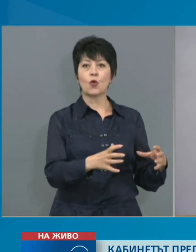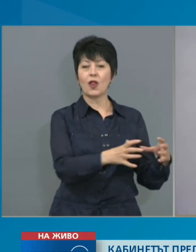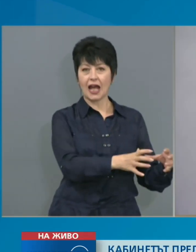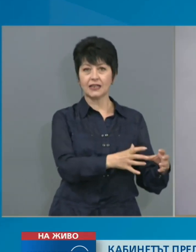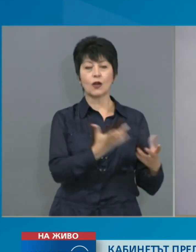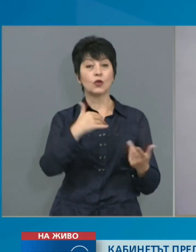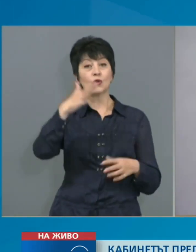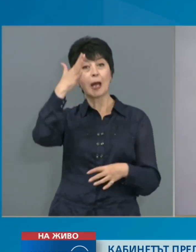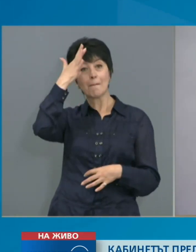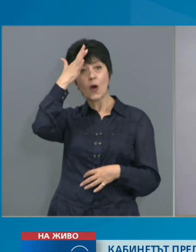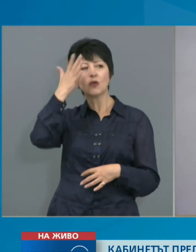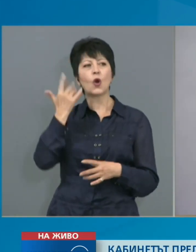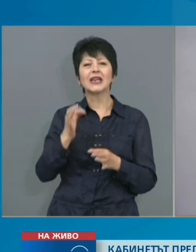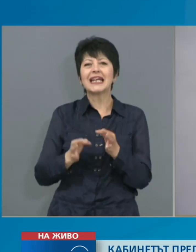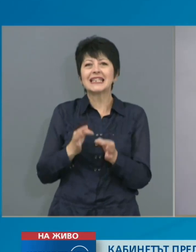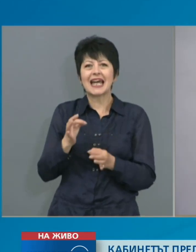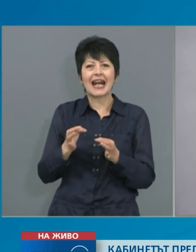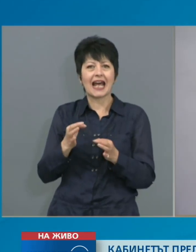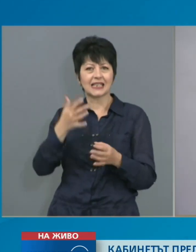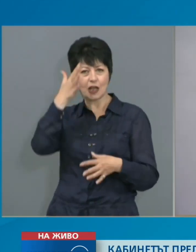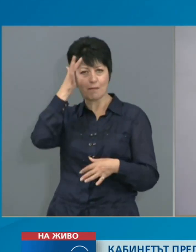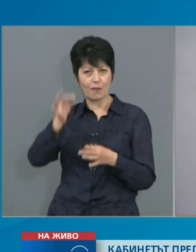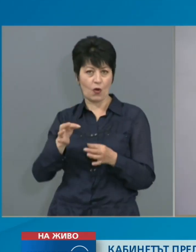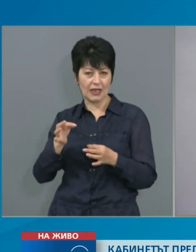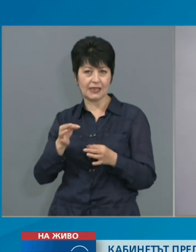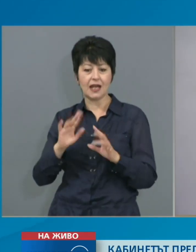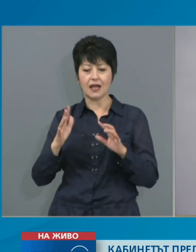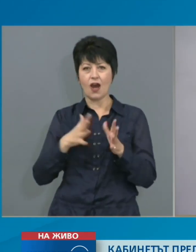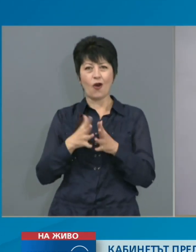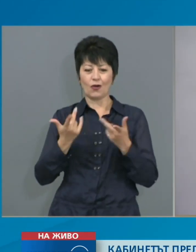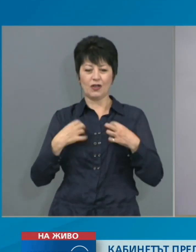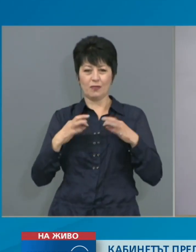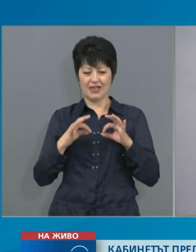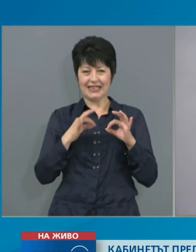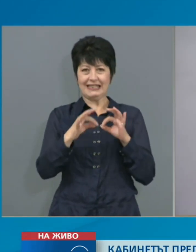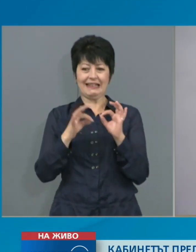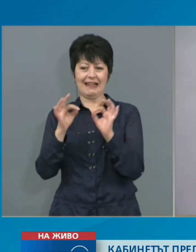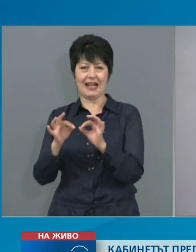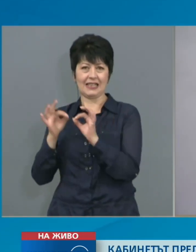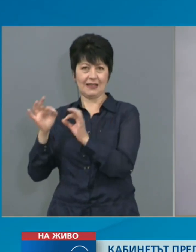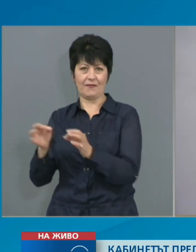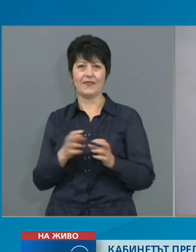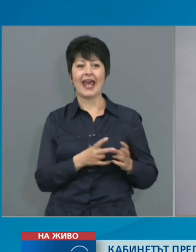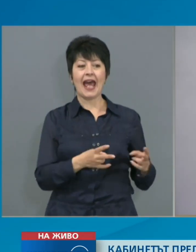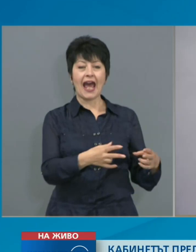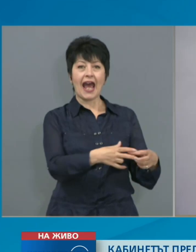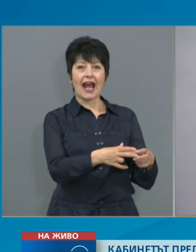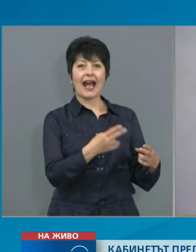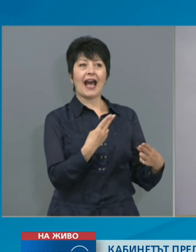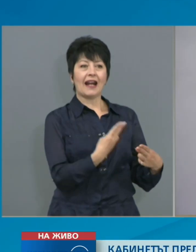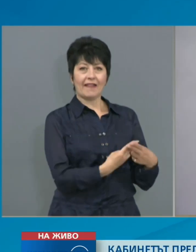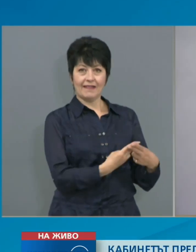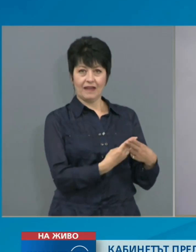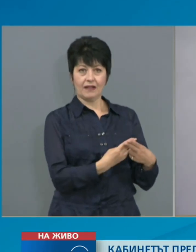от заразни болести, на заразоносителите, карантина на контактните с тях